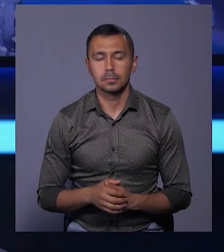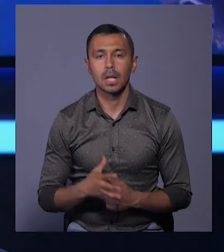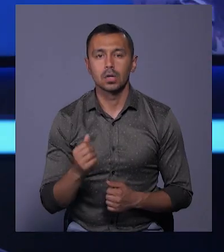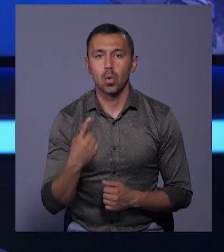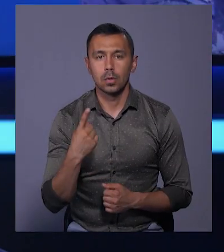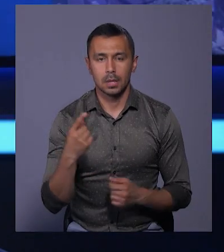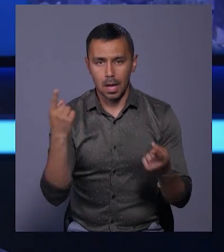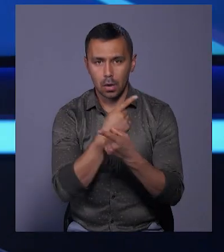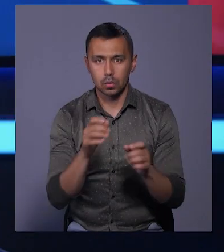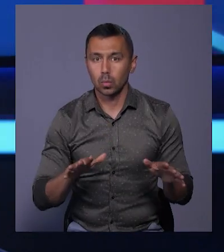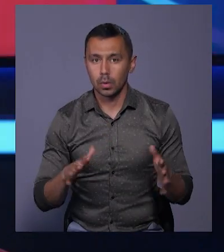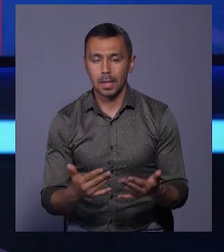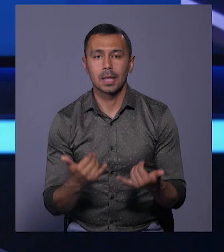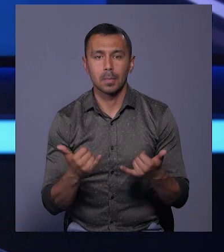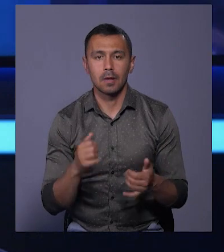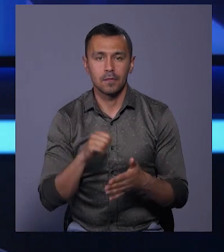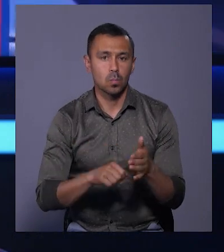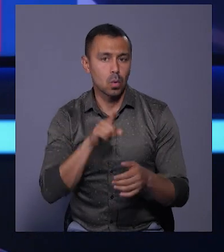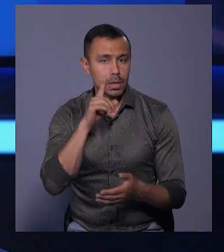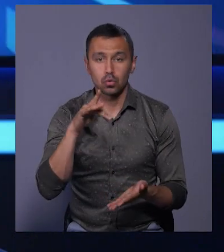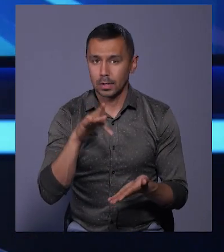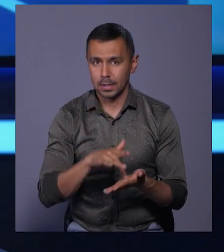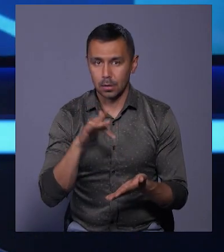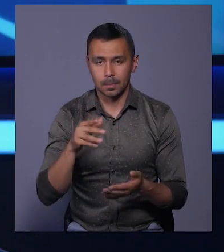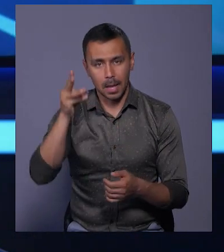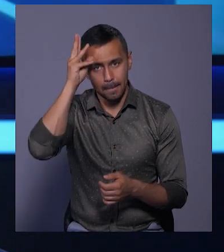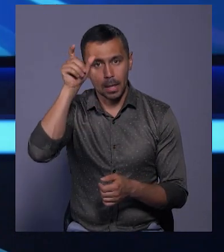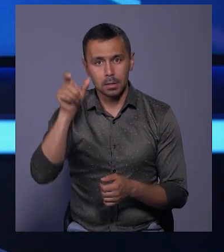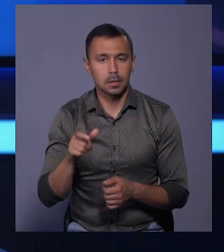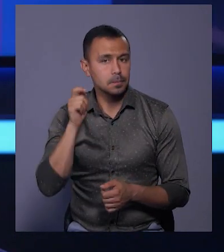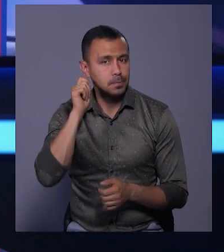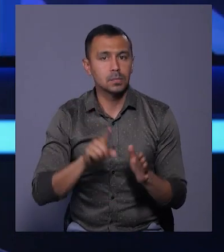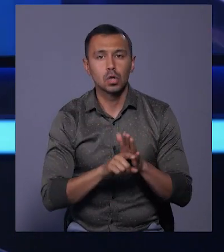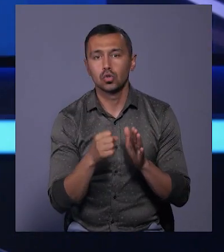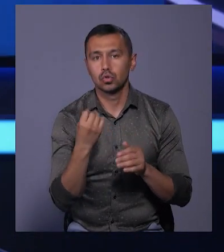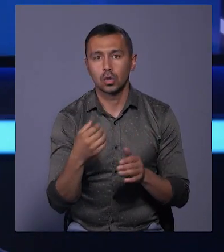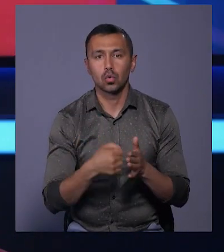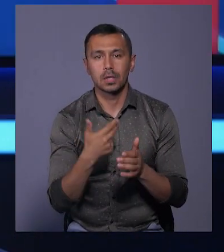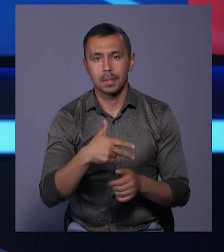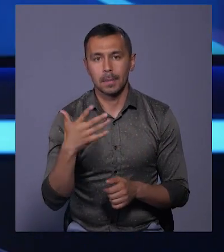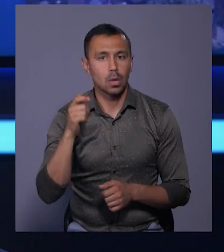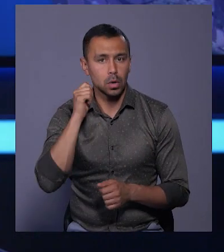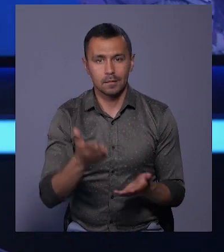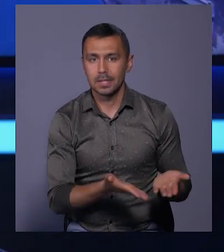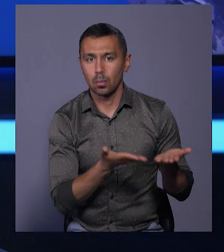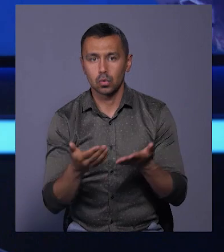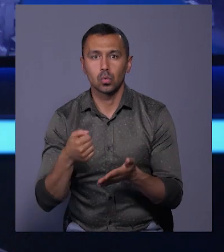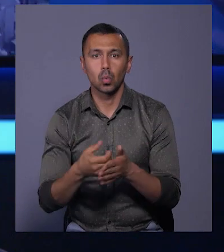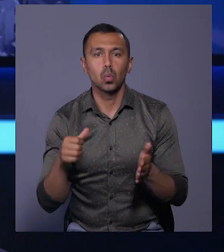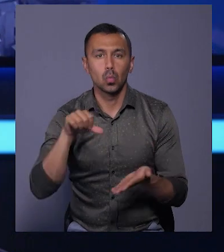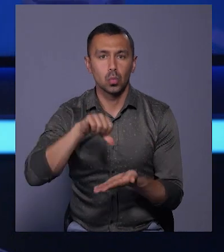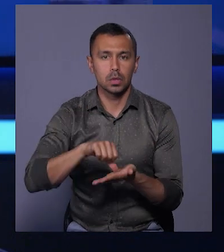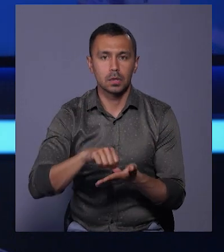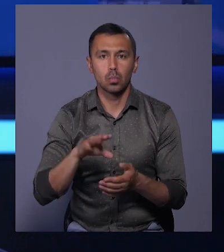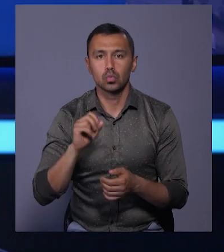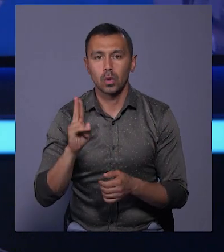Ще один анонс з події. Тепер від молодіжного центру. Хмельничан віком від 14 до 35 років запрошують до участі у